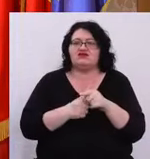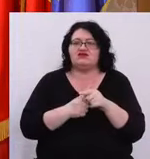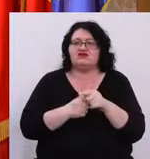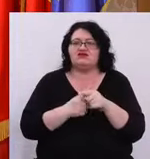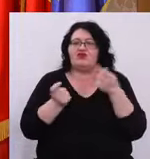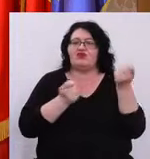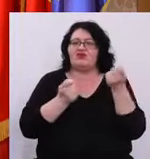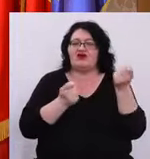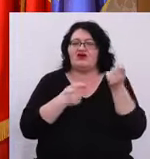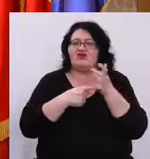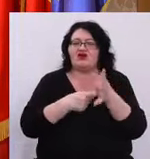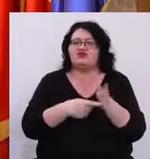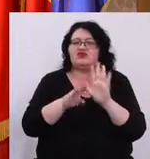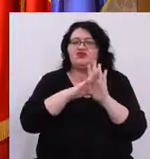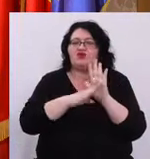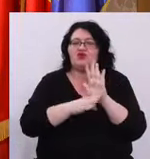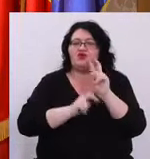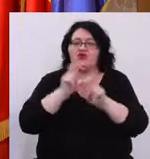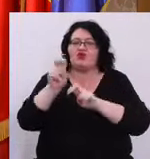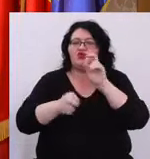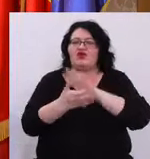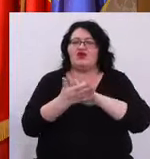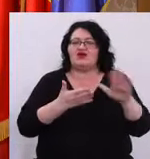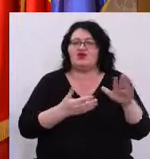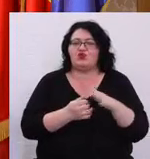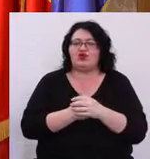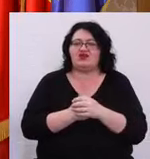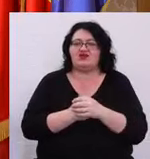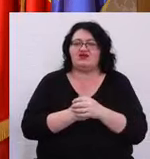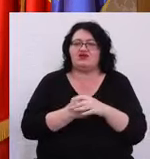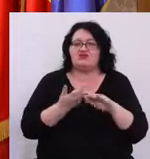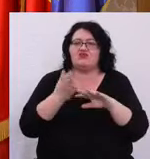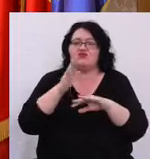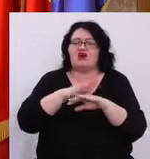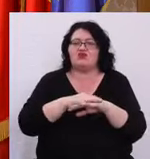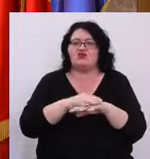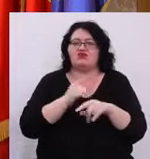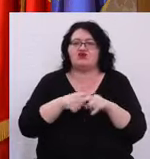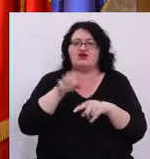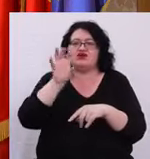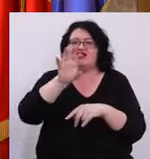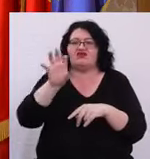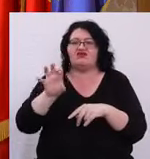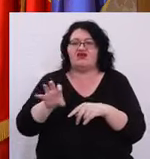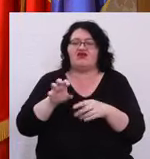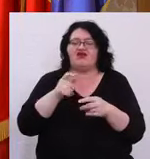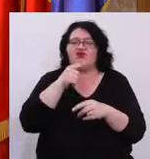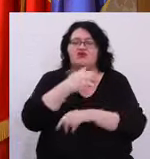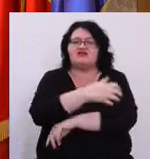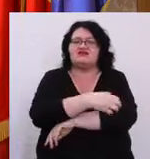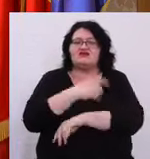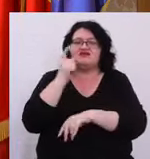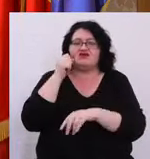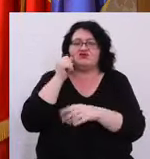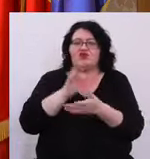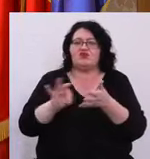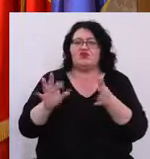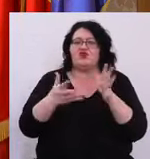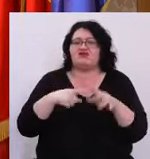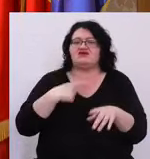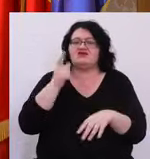propagăm acest program de screening gratuit Mai ales și în cartierile mărginașe unde poate sunt